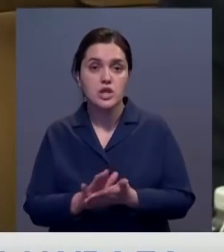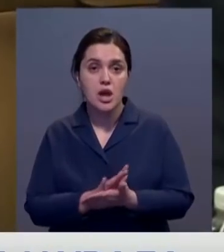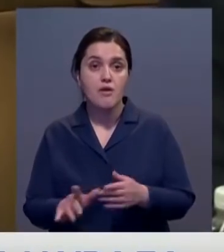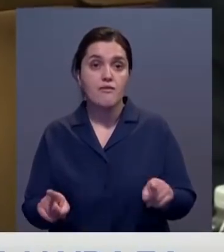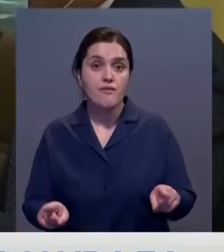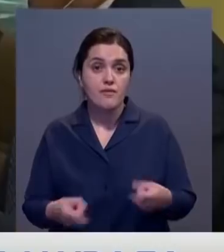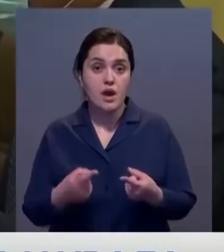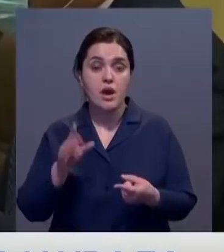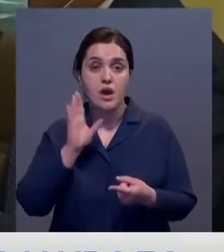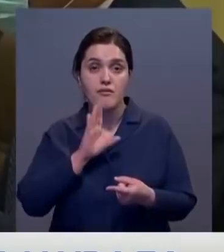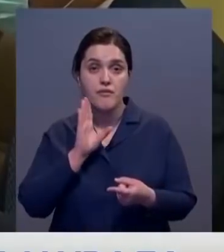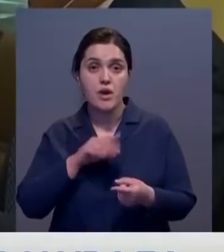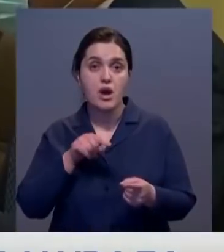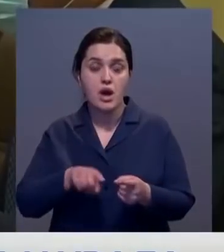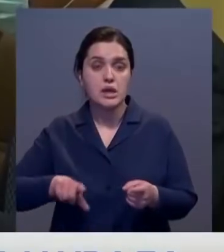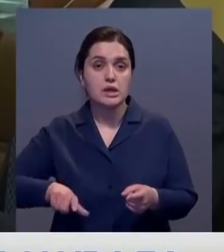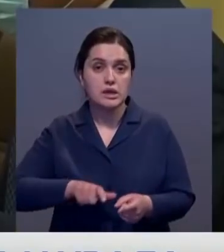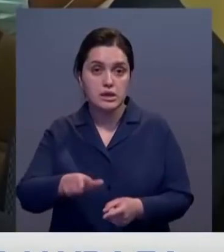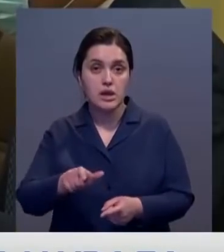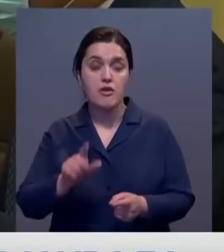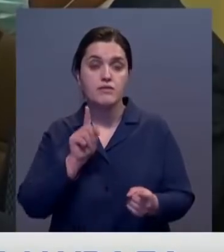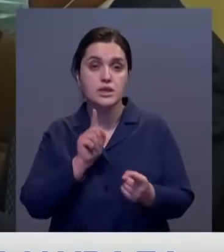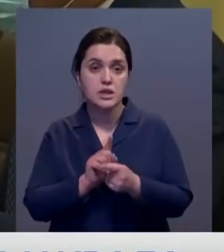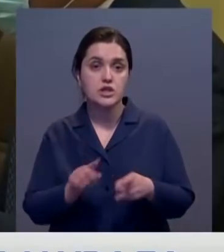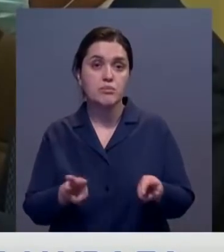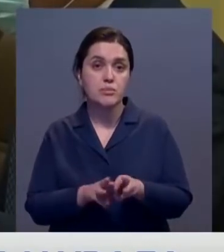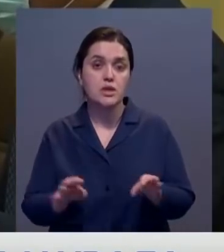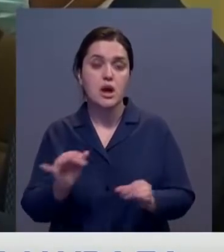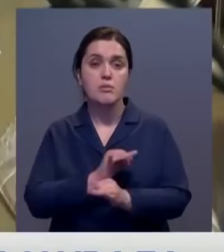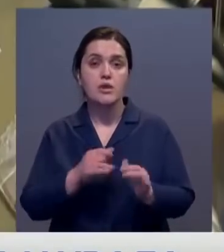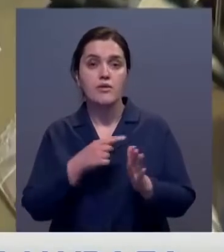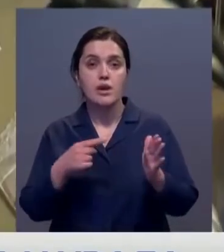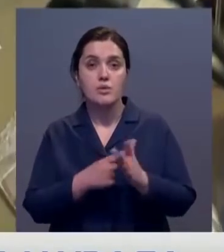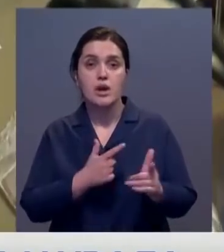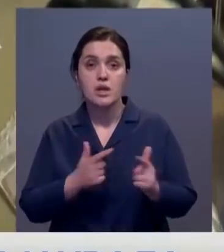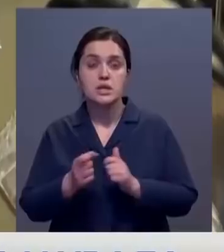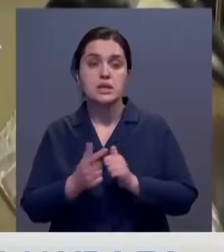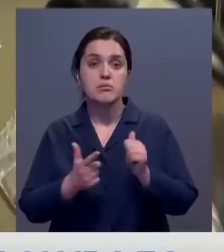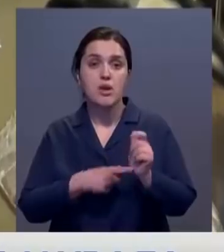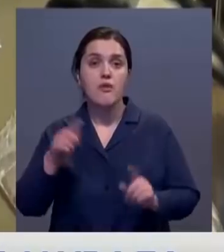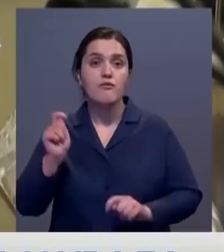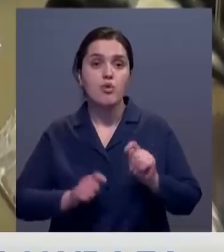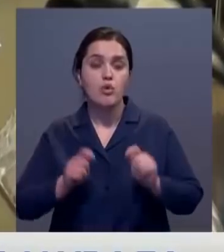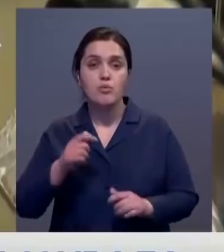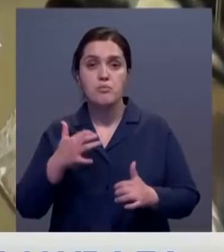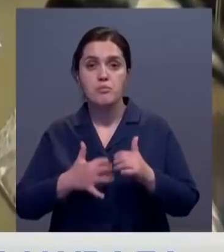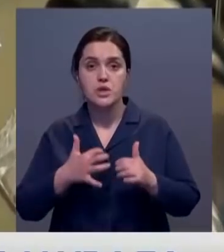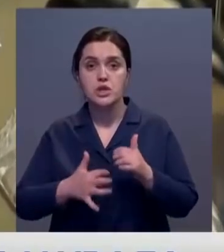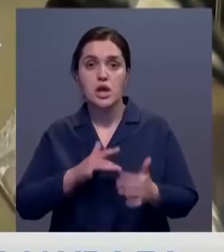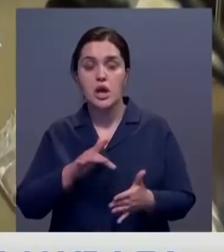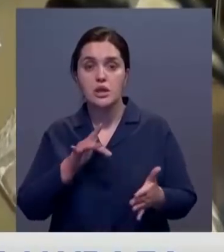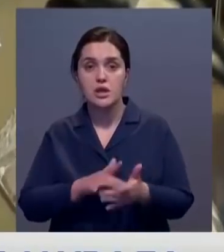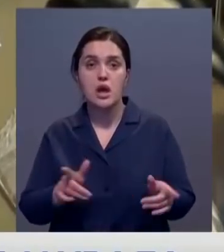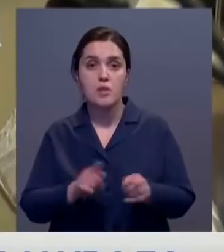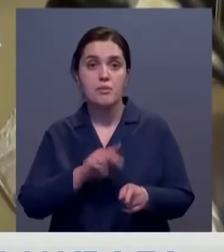восстановлению водных объектов бассейна. Кроме того, в рамках встречи министры обсудили вопросы подготовки к 17-му форуму межрегионального сотрудничества